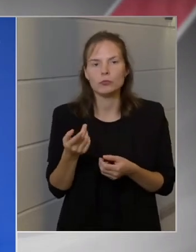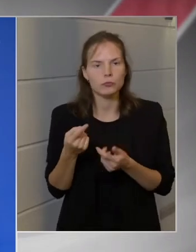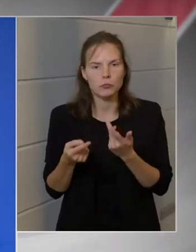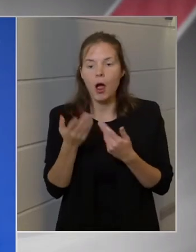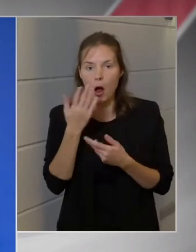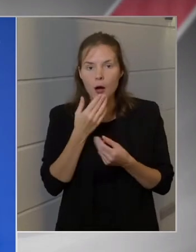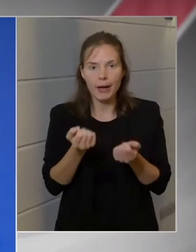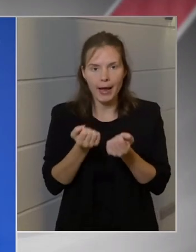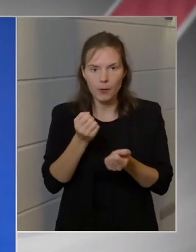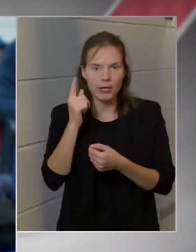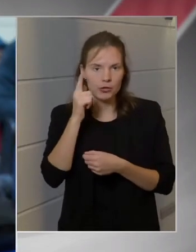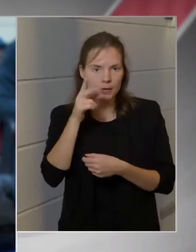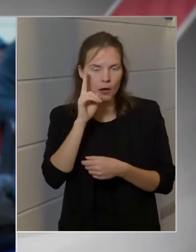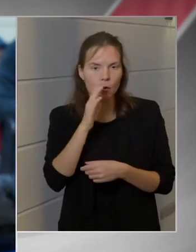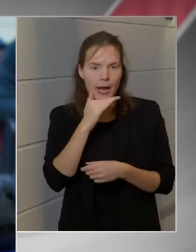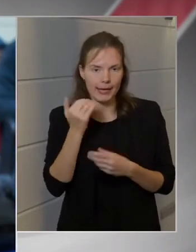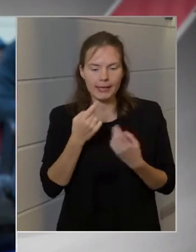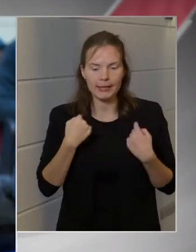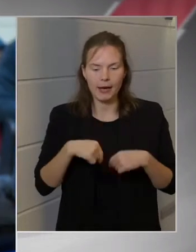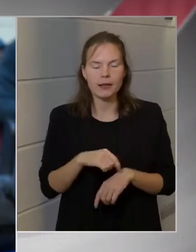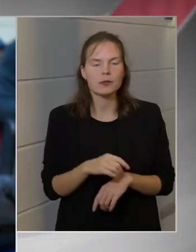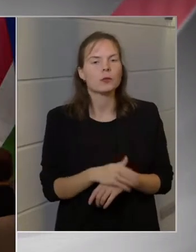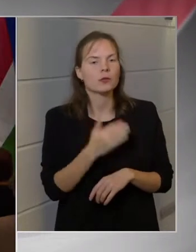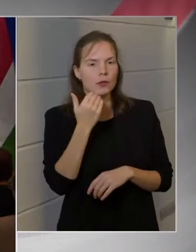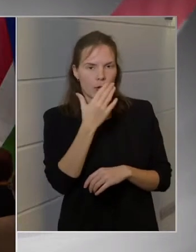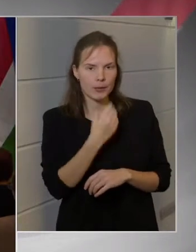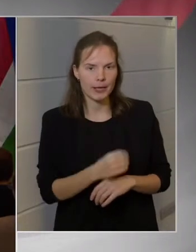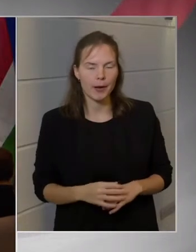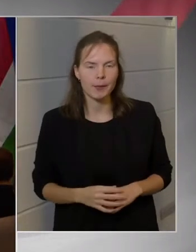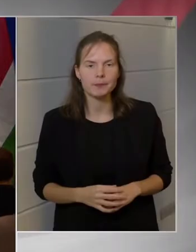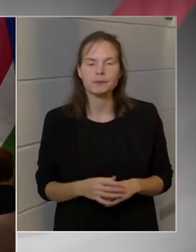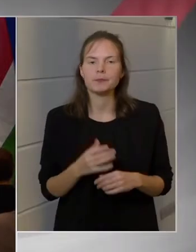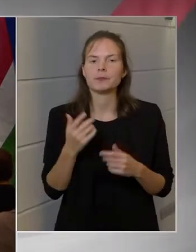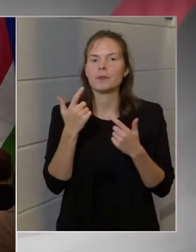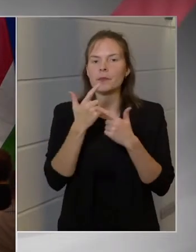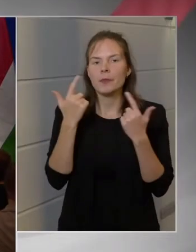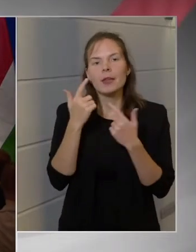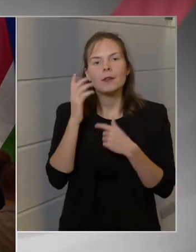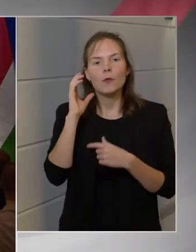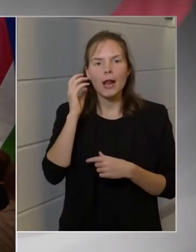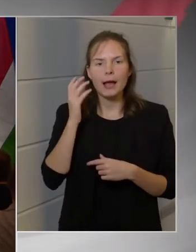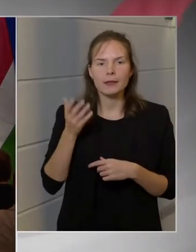akkor elégedettek leszünk. Nagyon szépen köszönöm. Info Rádió.